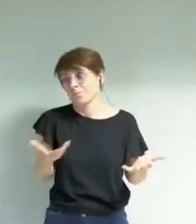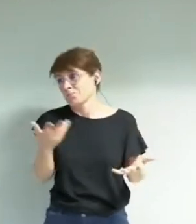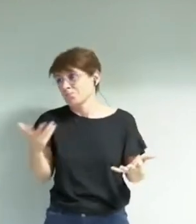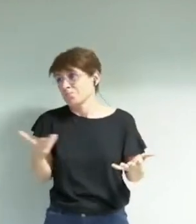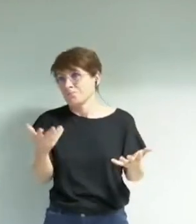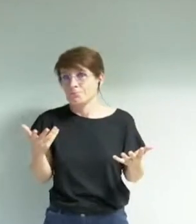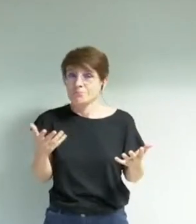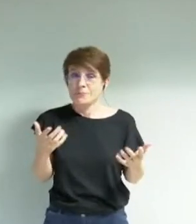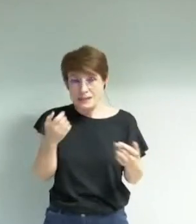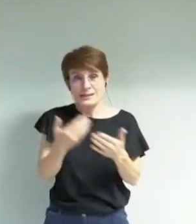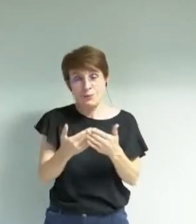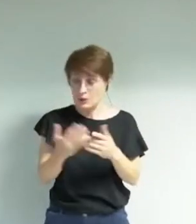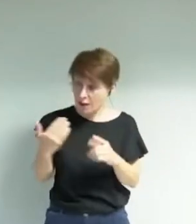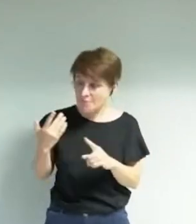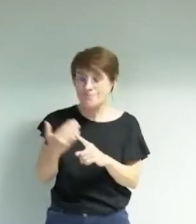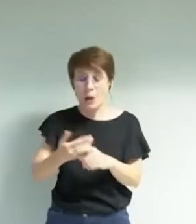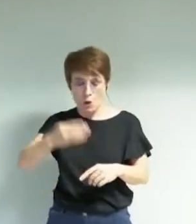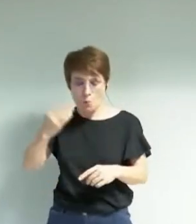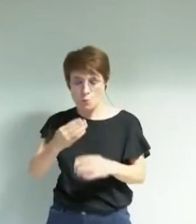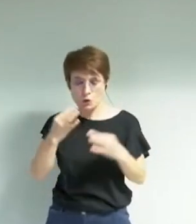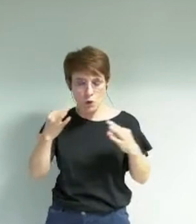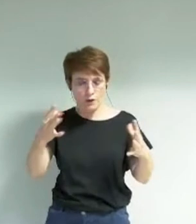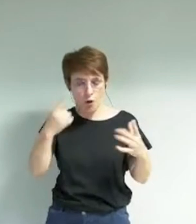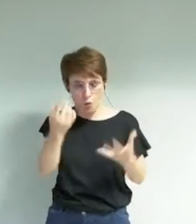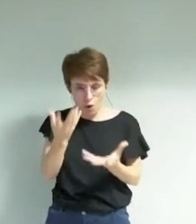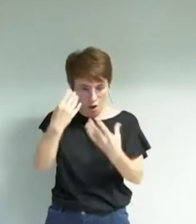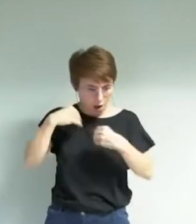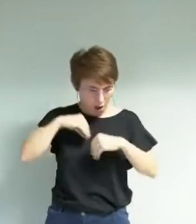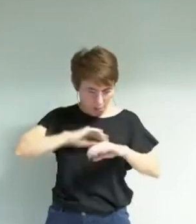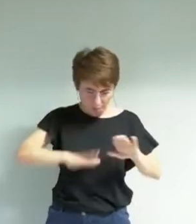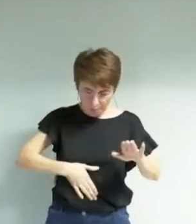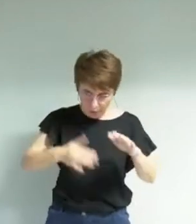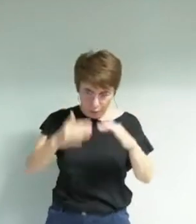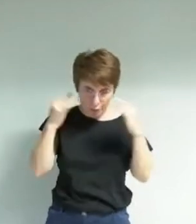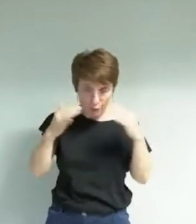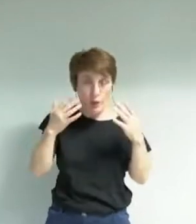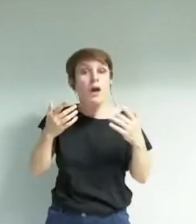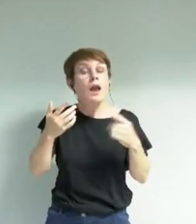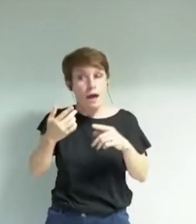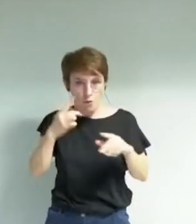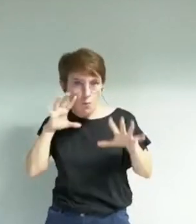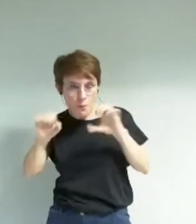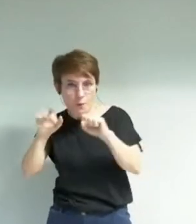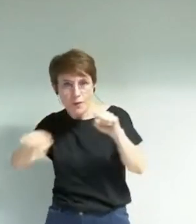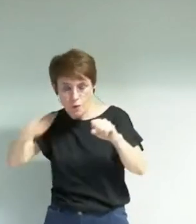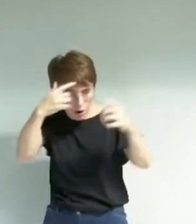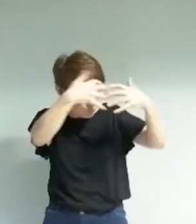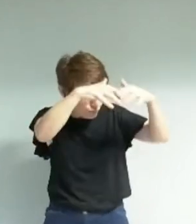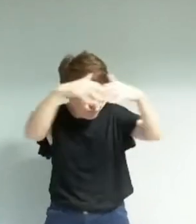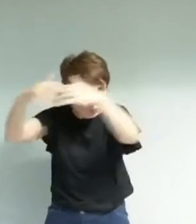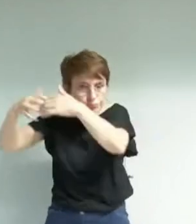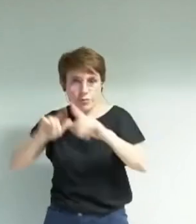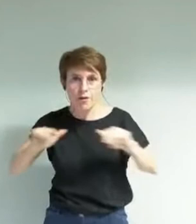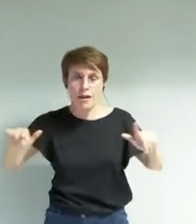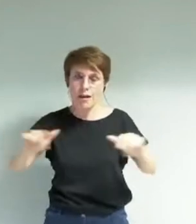besoin de plus de temps que d'autres pour se saisir de ces enjeux on voit que ça phosphore un peu partout et c'est une étape importante et